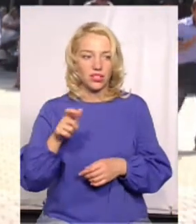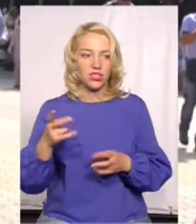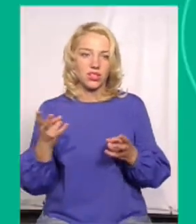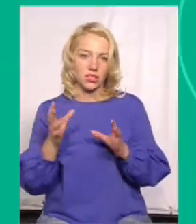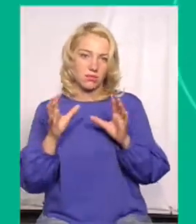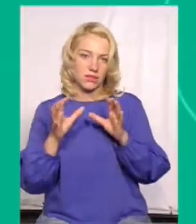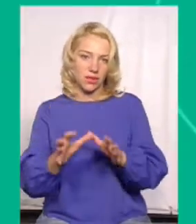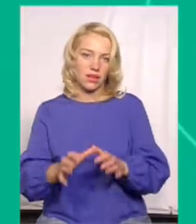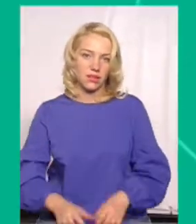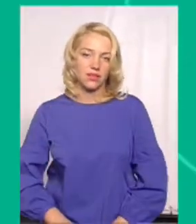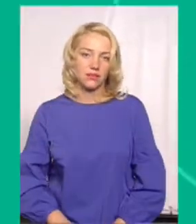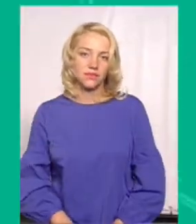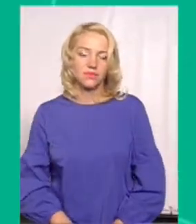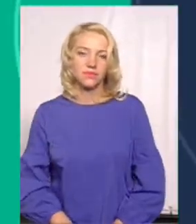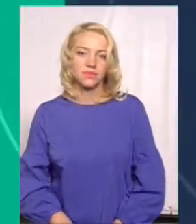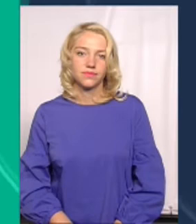зберігати.